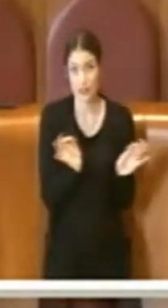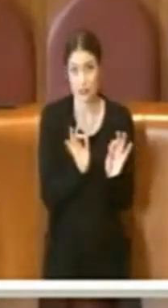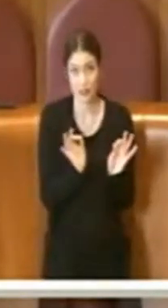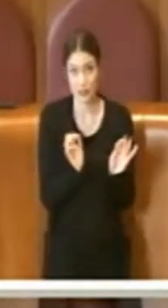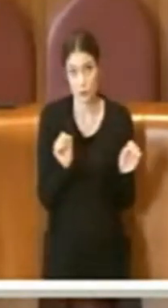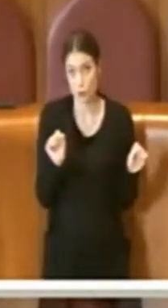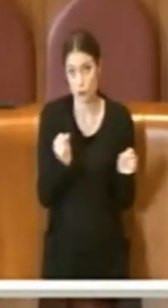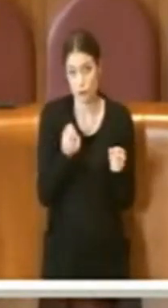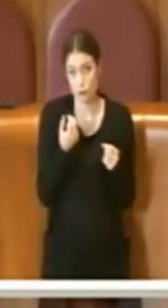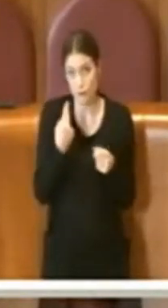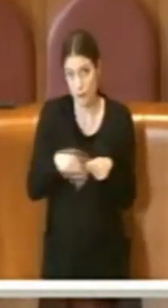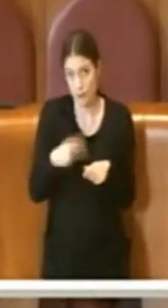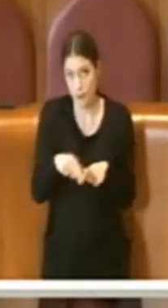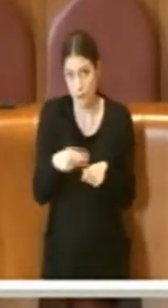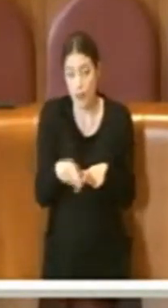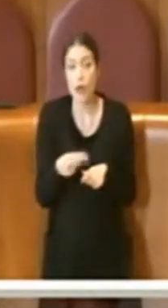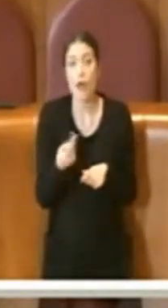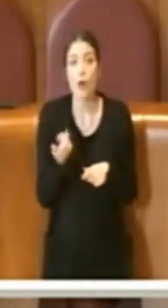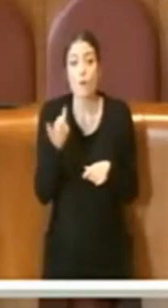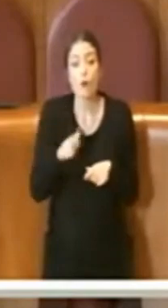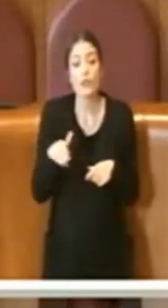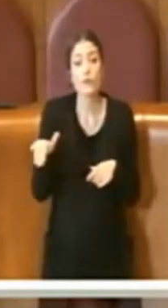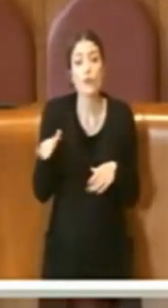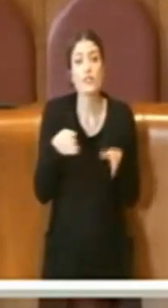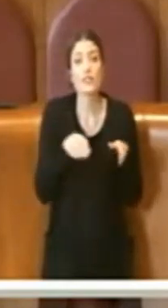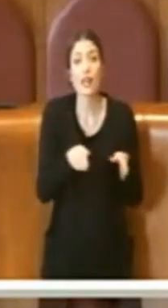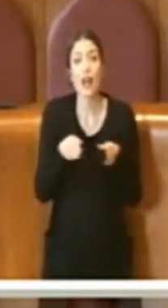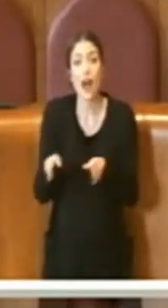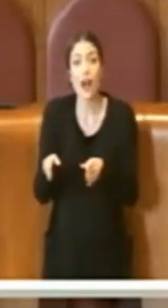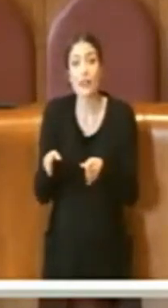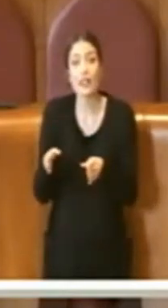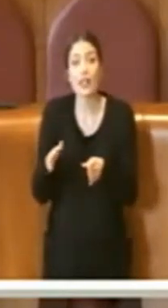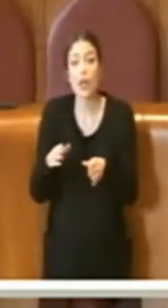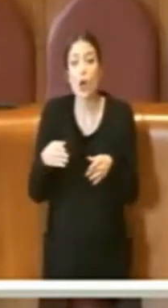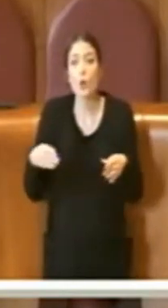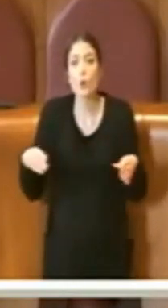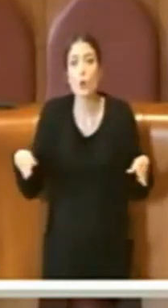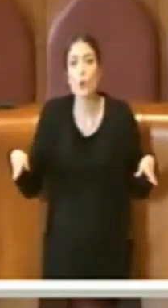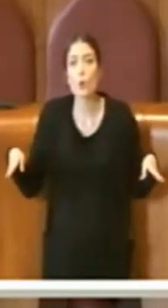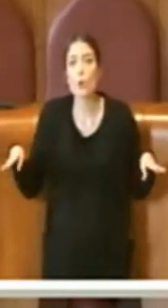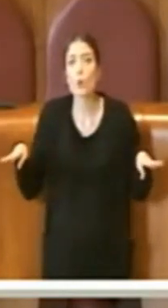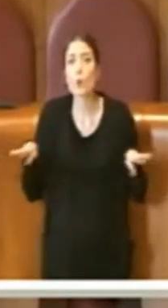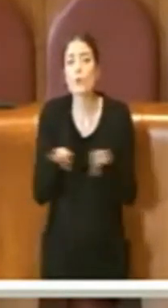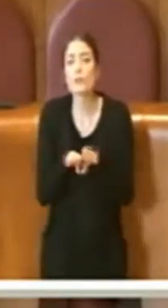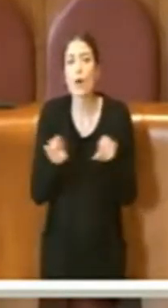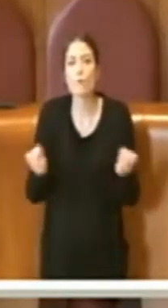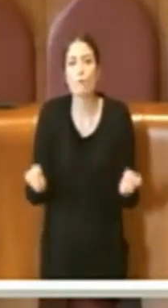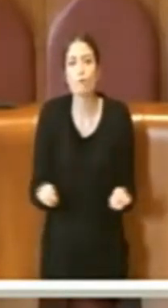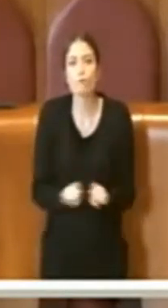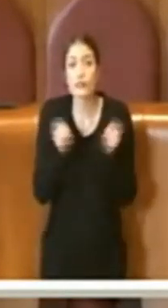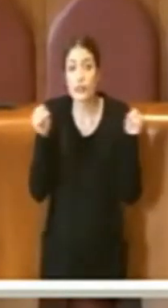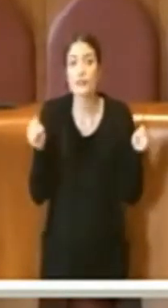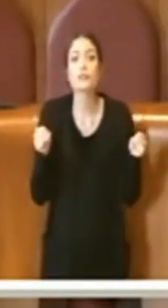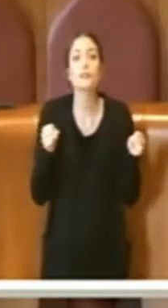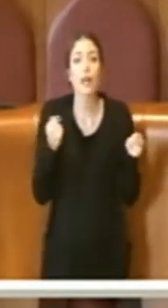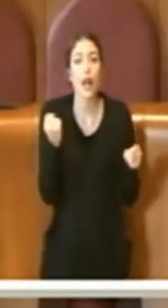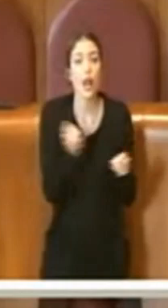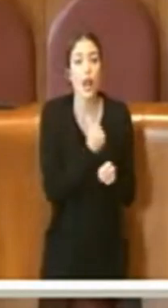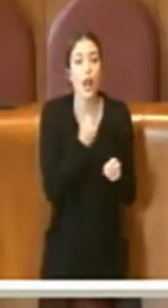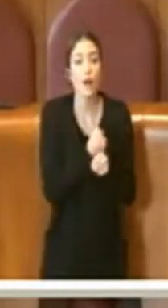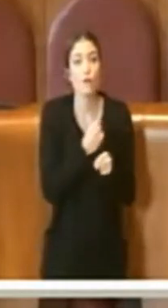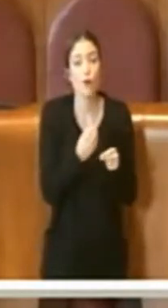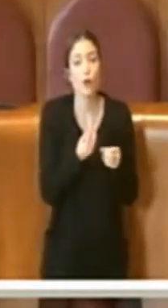perché le strade sono completamente chiuse a causa di lavori di opere